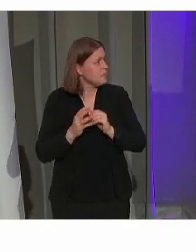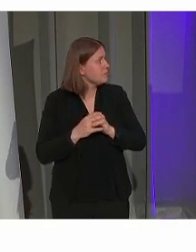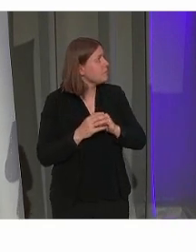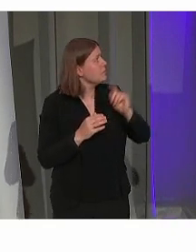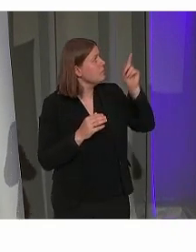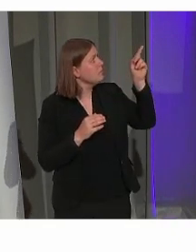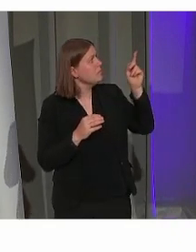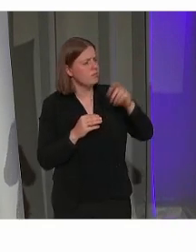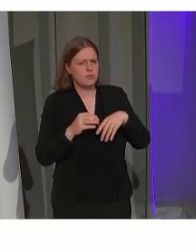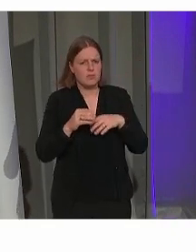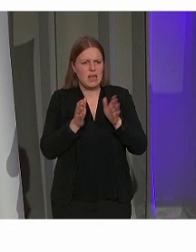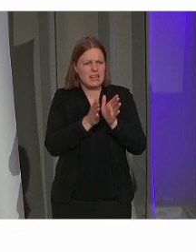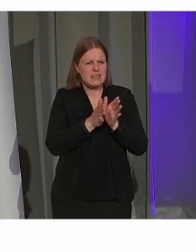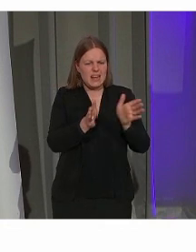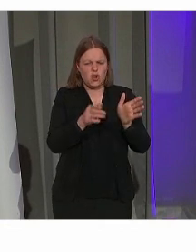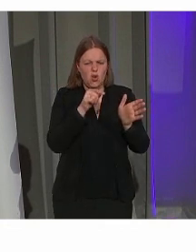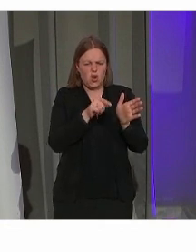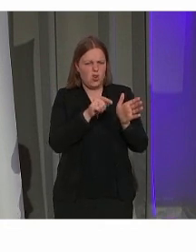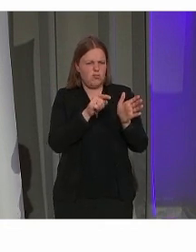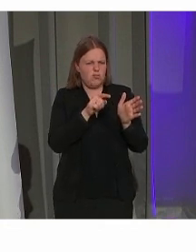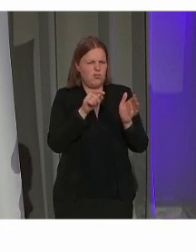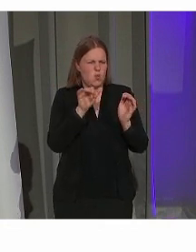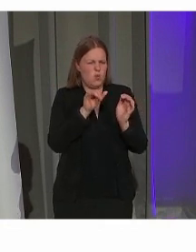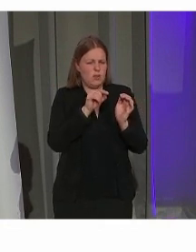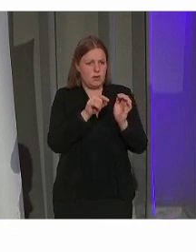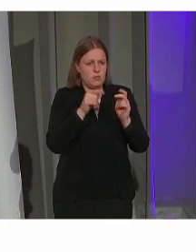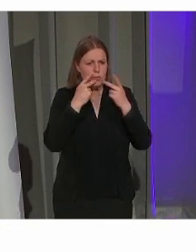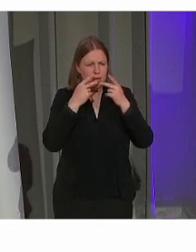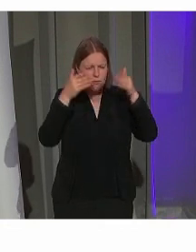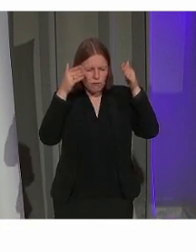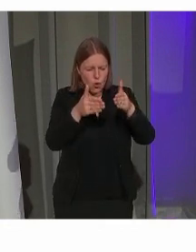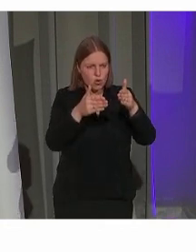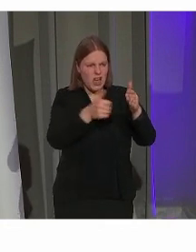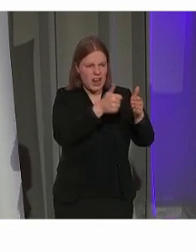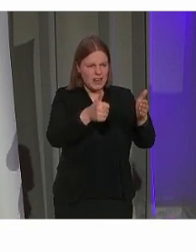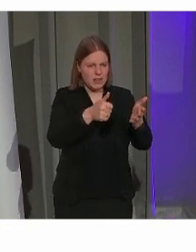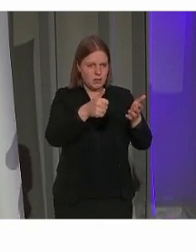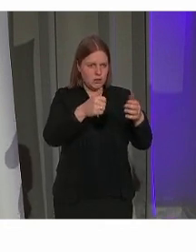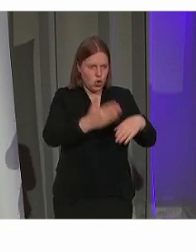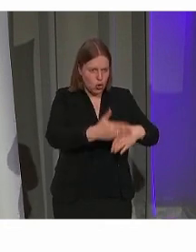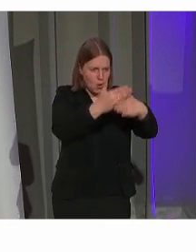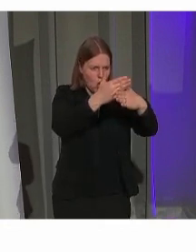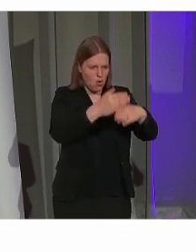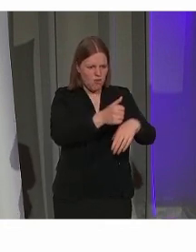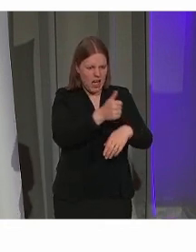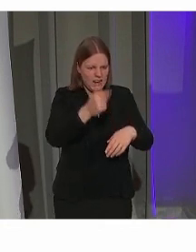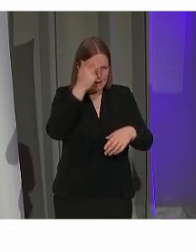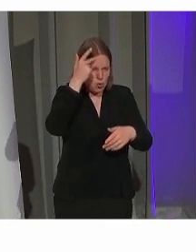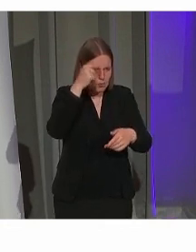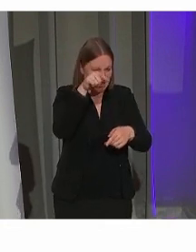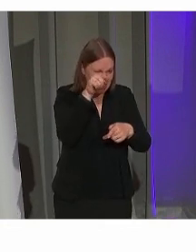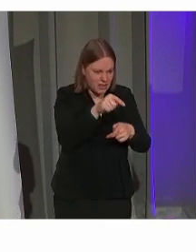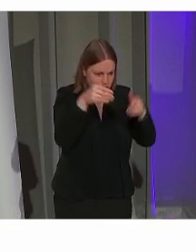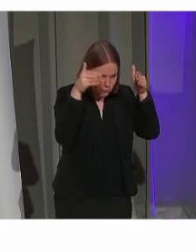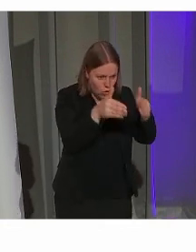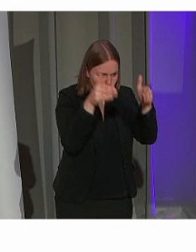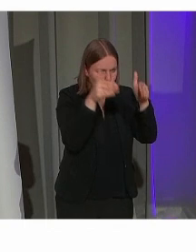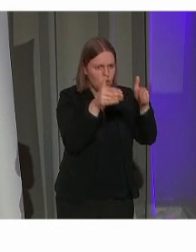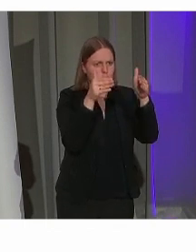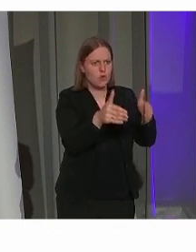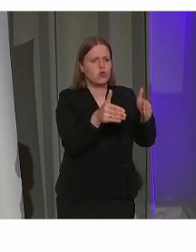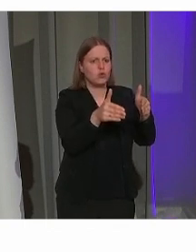sectorbenadering, van waar komt het oorspronkelijk? Wel die focus op het monument zelf. De intrinsieke waarden. Erfgoed, dat zijn heel